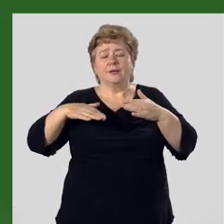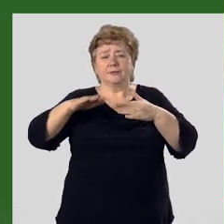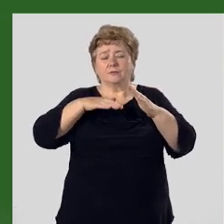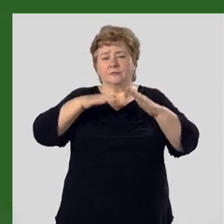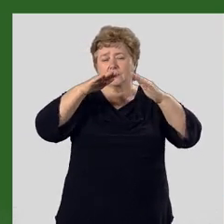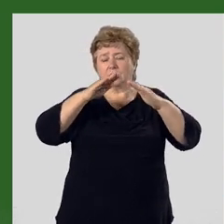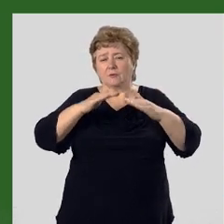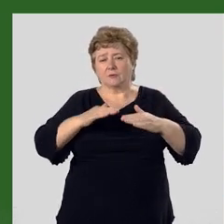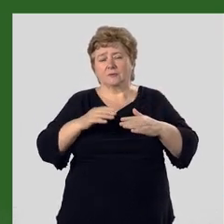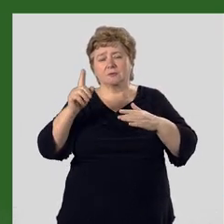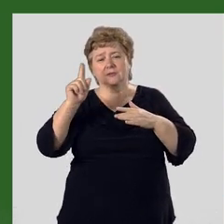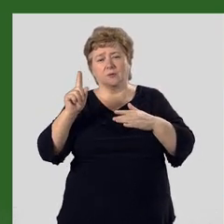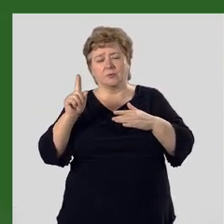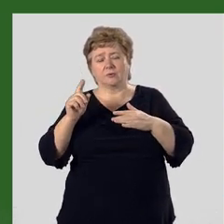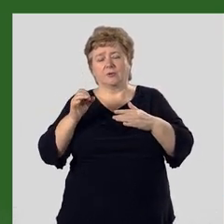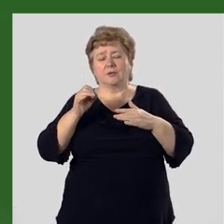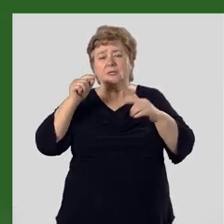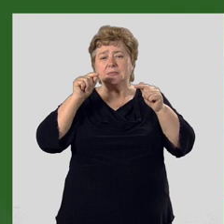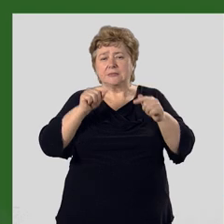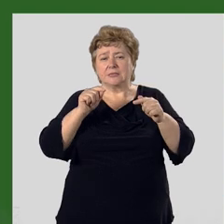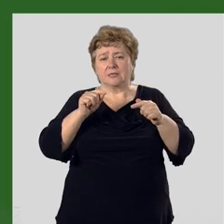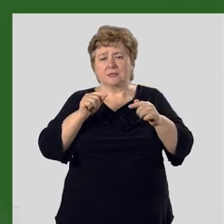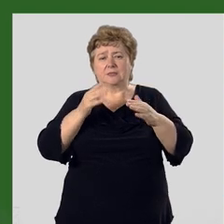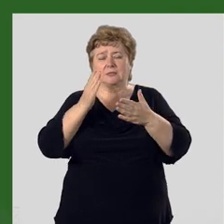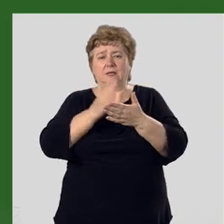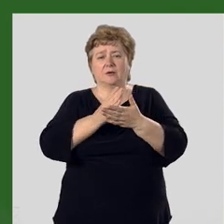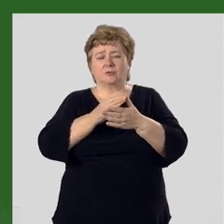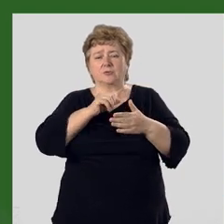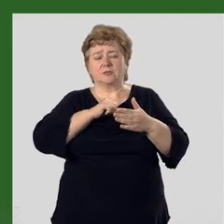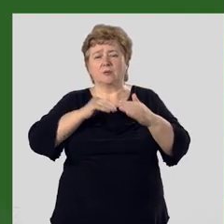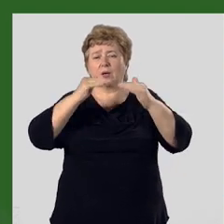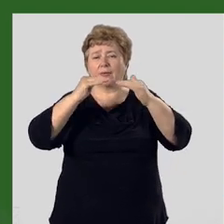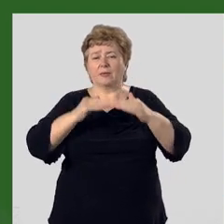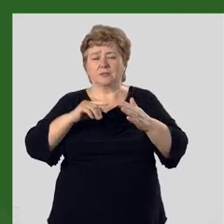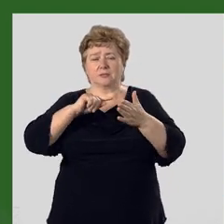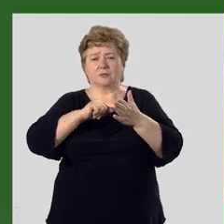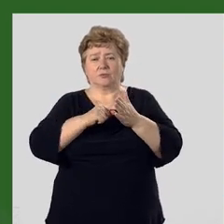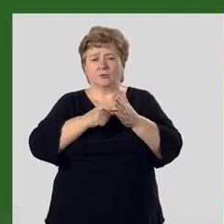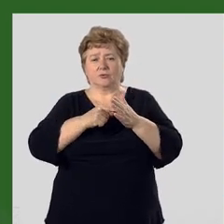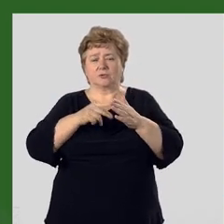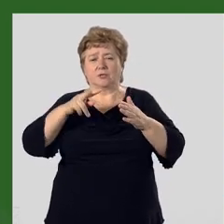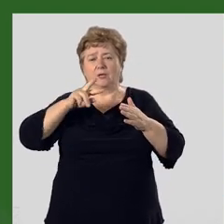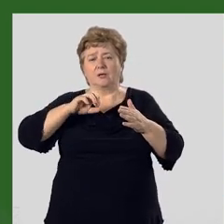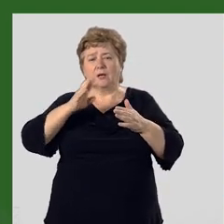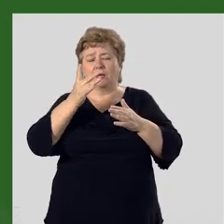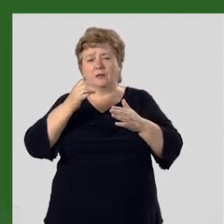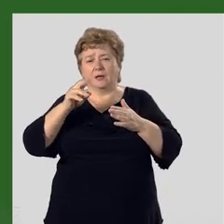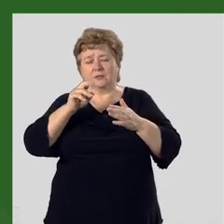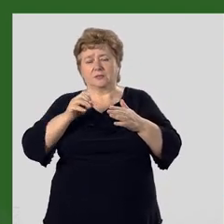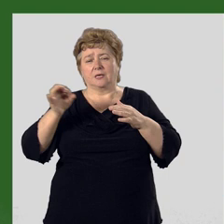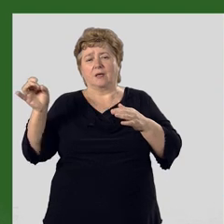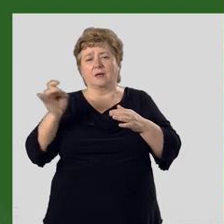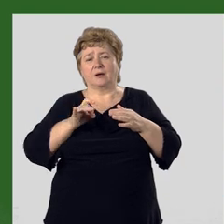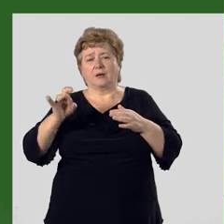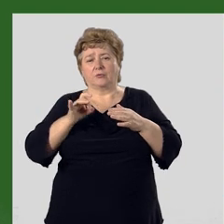уменьшается к западу. Именно здесь находится самая низкая точка – Лялякский район